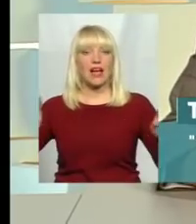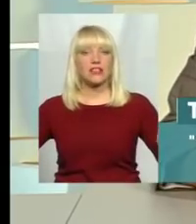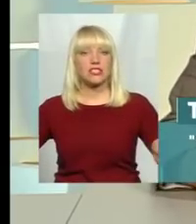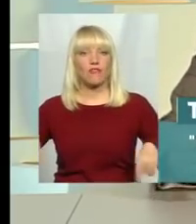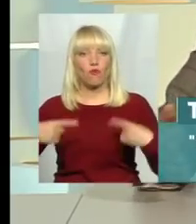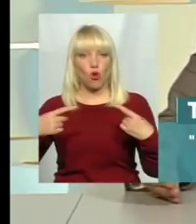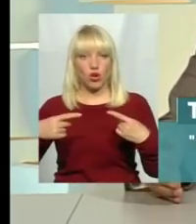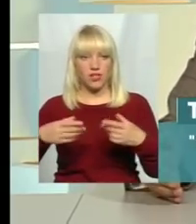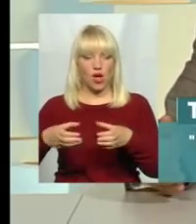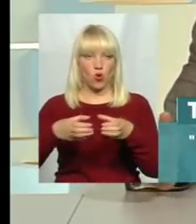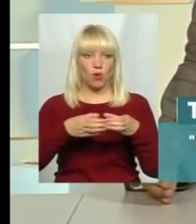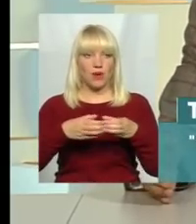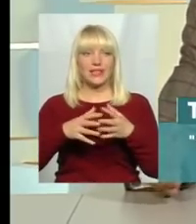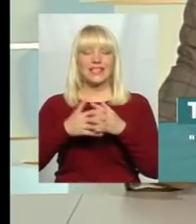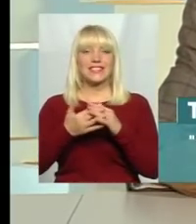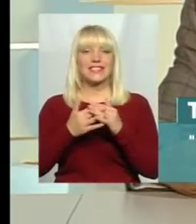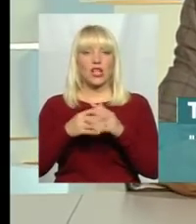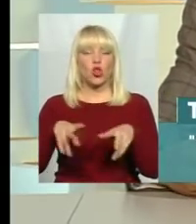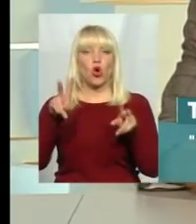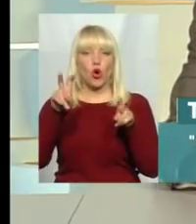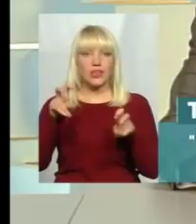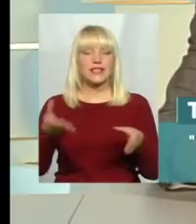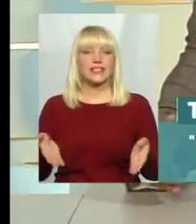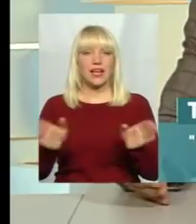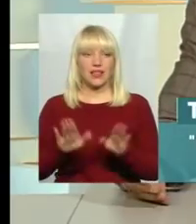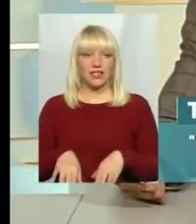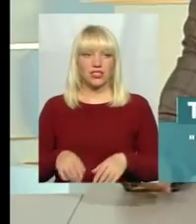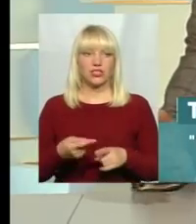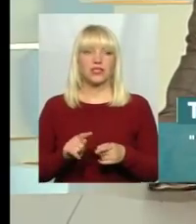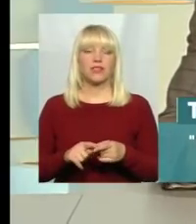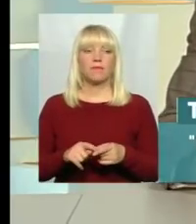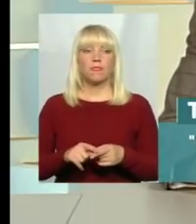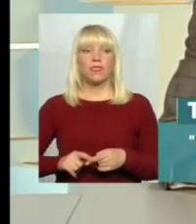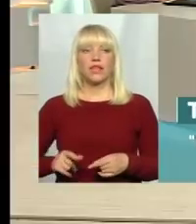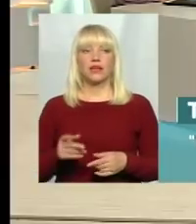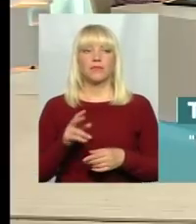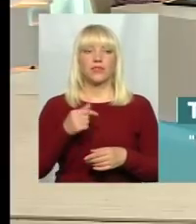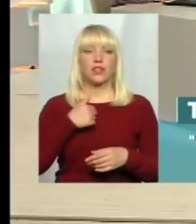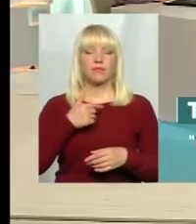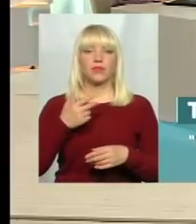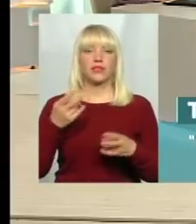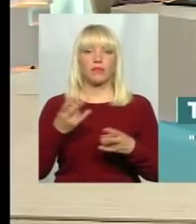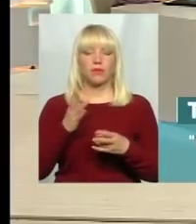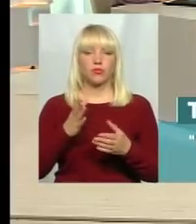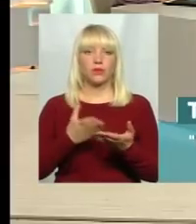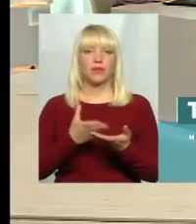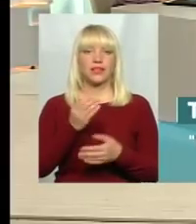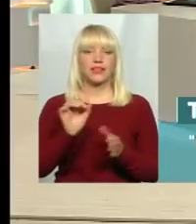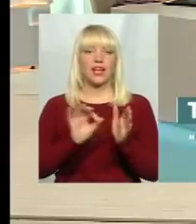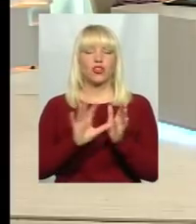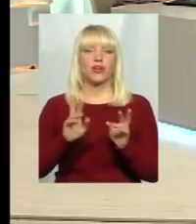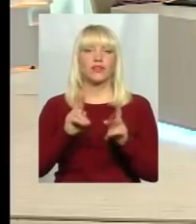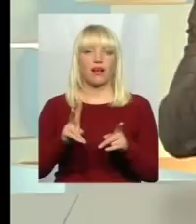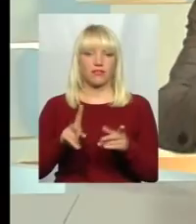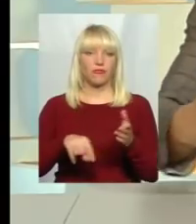села залишається. Люди дуже бояться, що у нас субсидія буде не як в селі, як в місті, нам електроенергію доведеться платити як в місті. Ні, ви